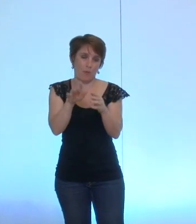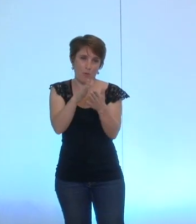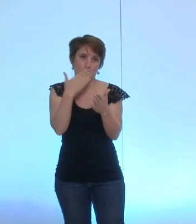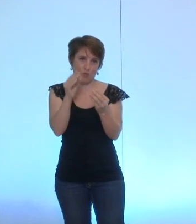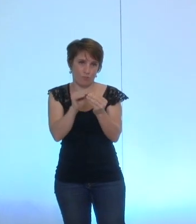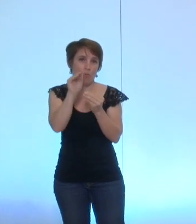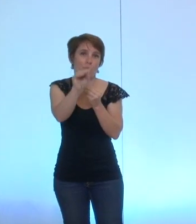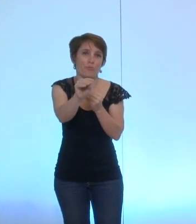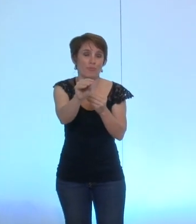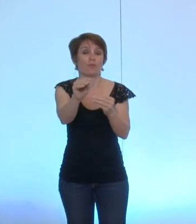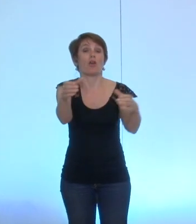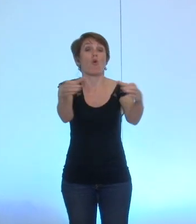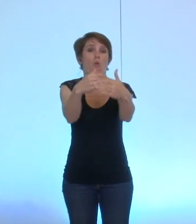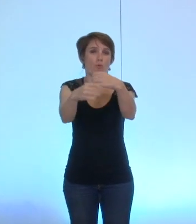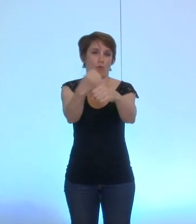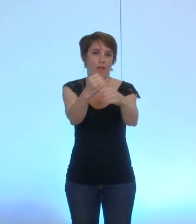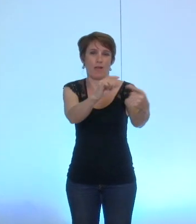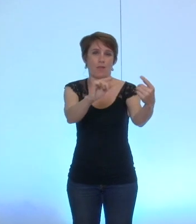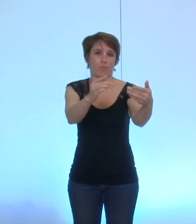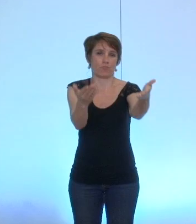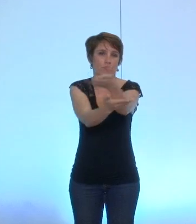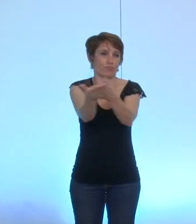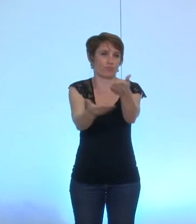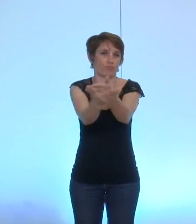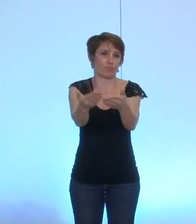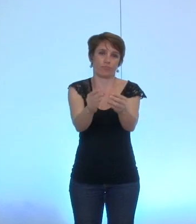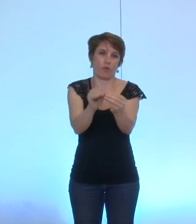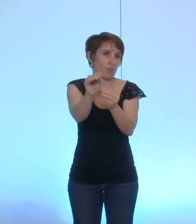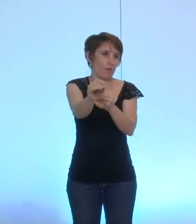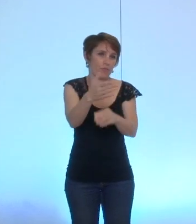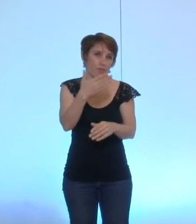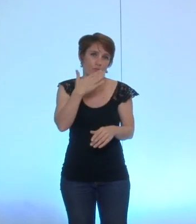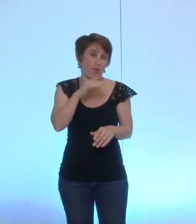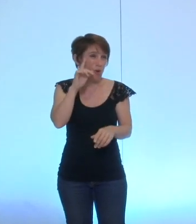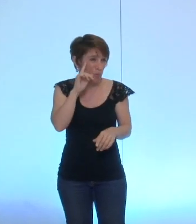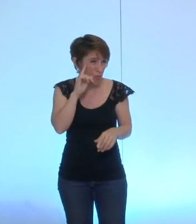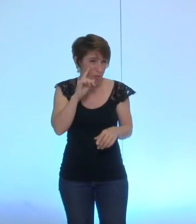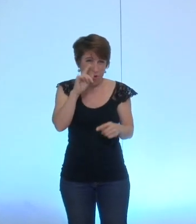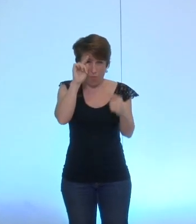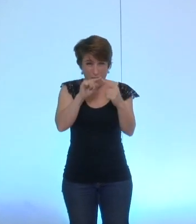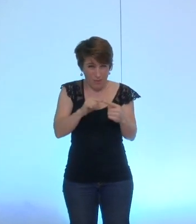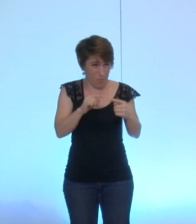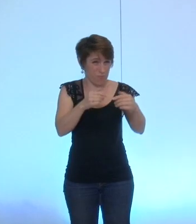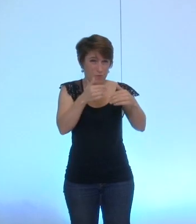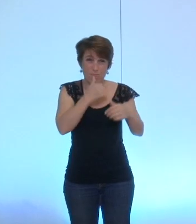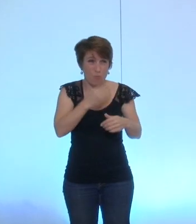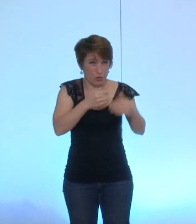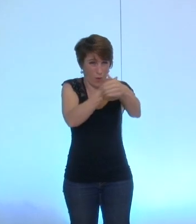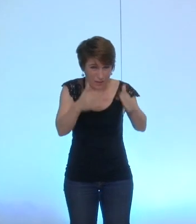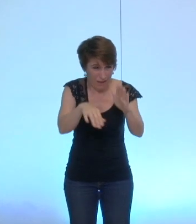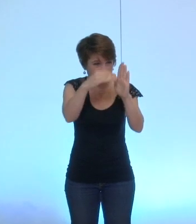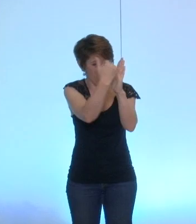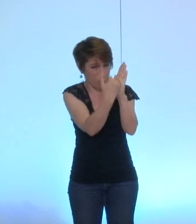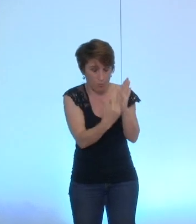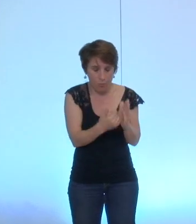du groupe de travail on a trop de choses à définir et à limiter la question des membres de l'opposition des citoyens